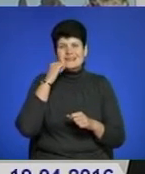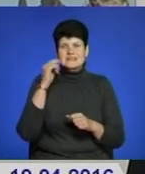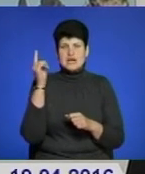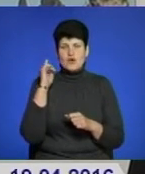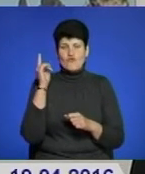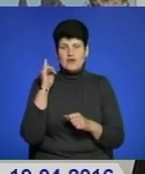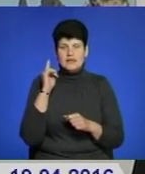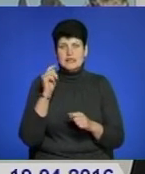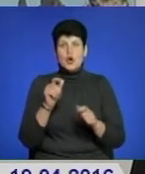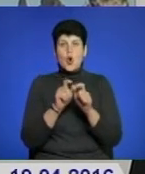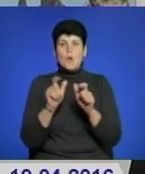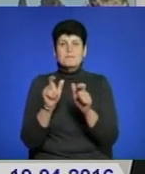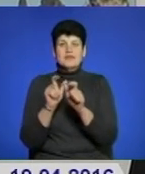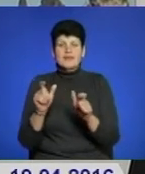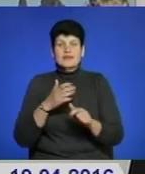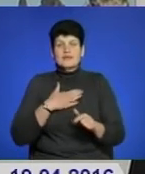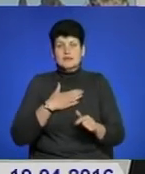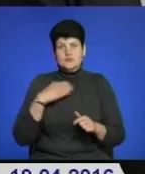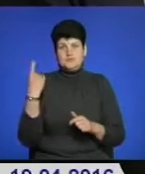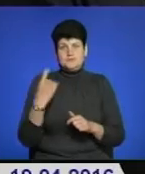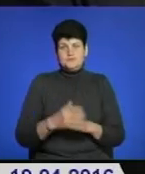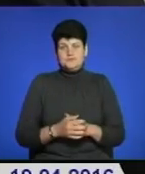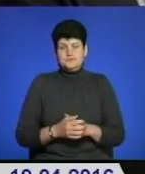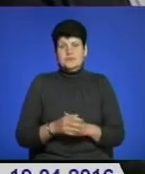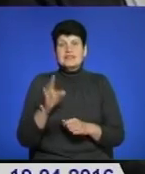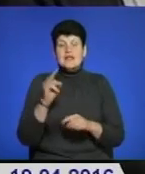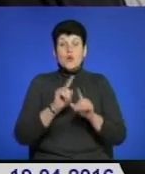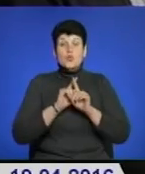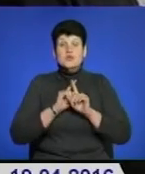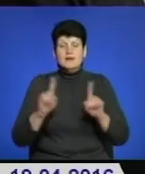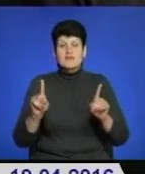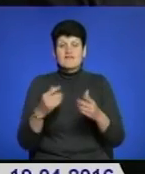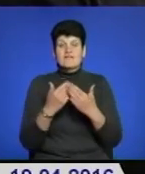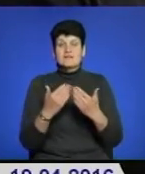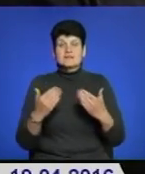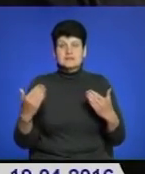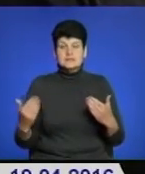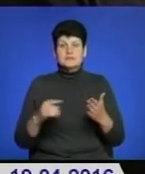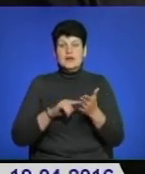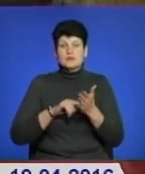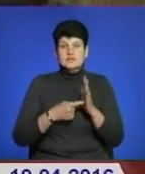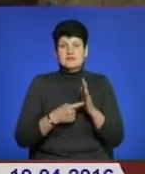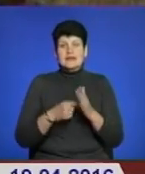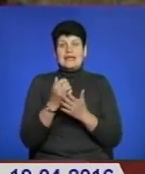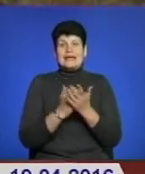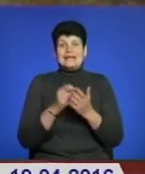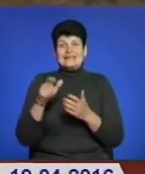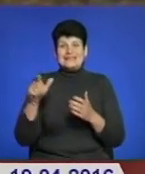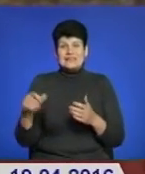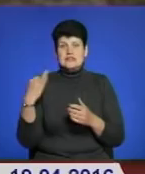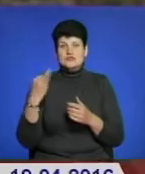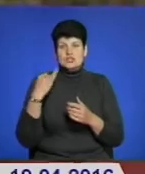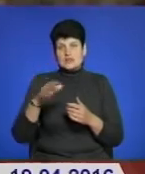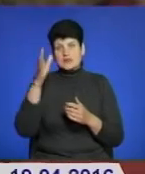об'єктів нашого краю. На унікальності виставки наголосив і кандидат історичних наук,